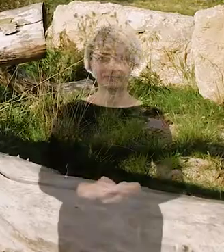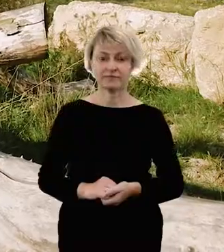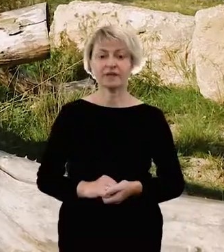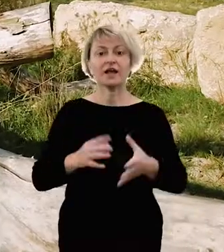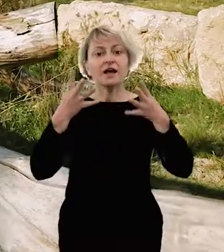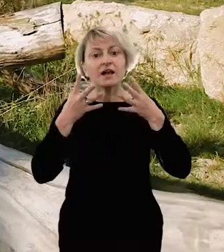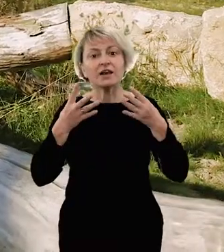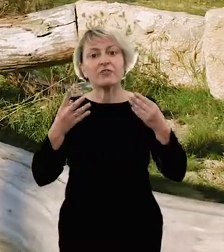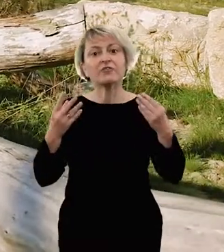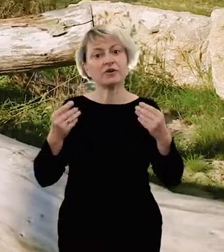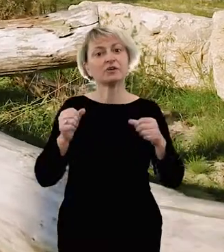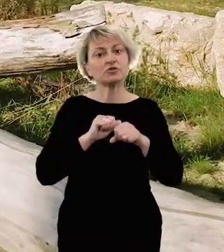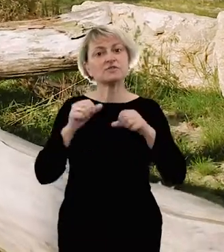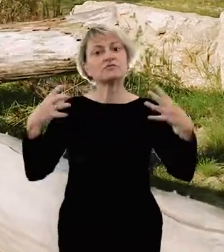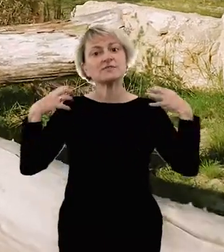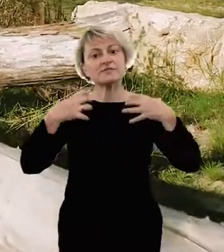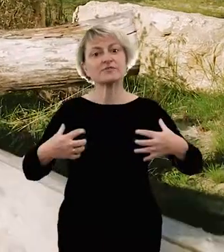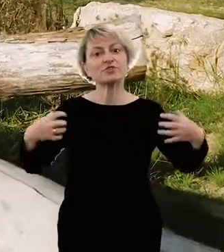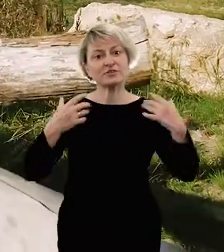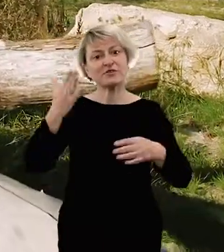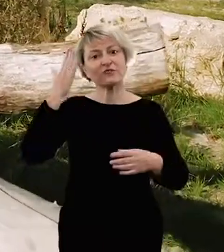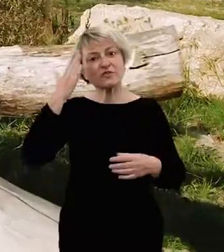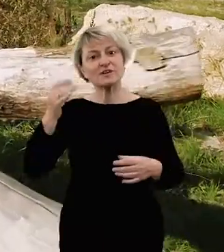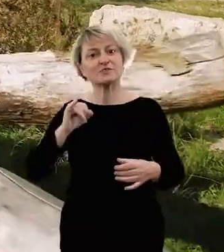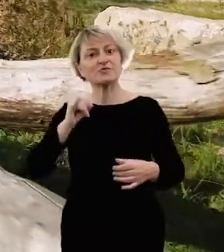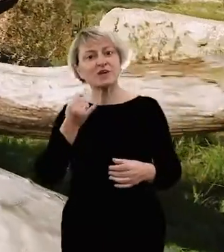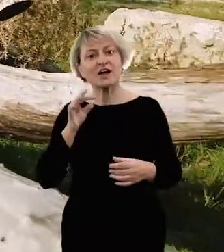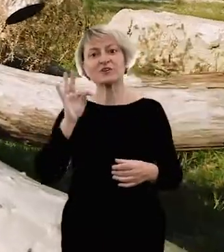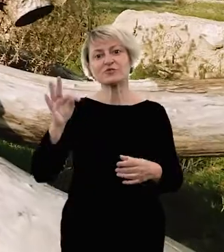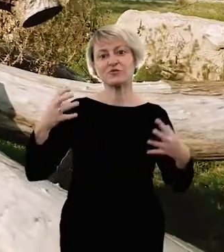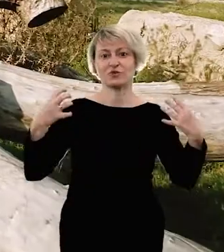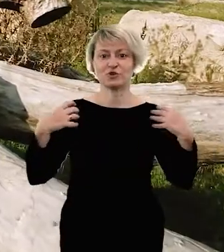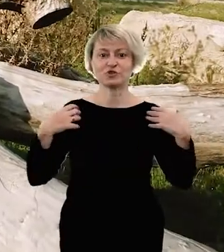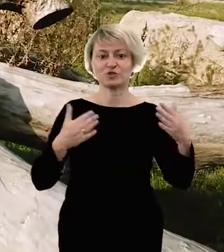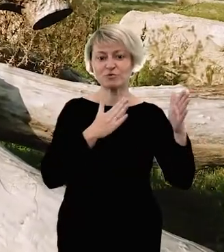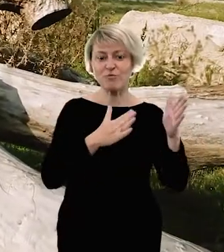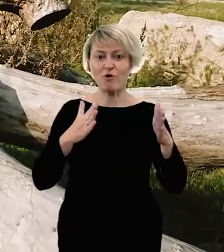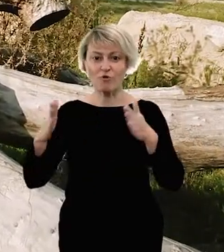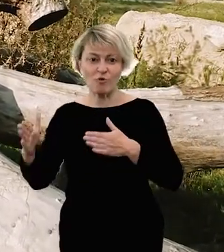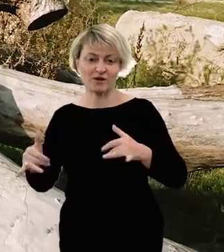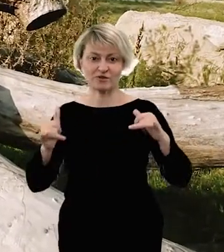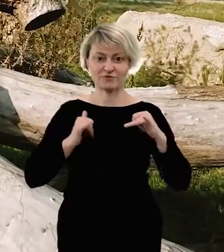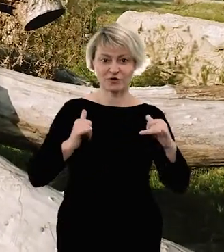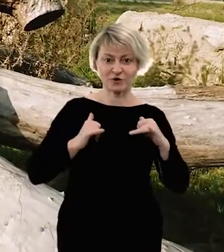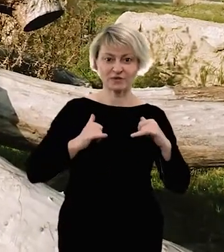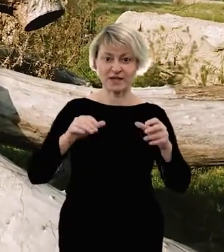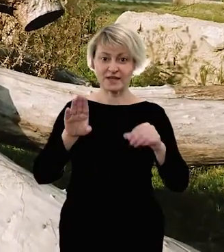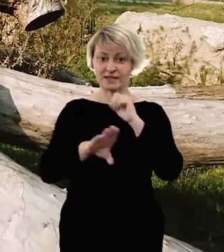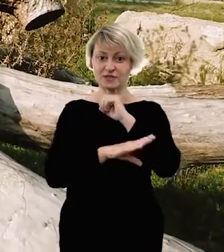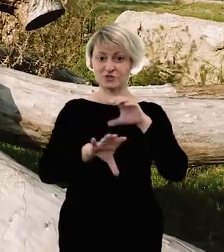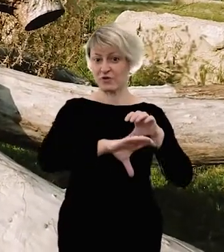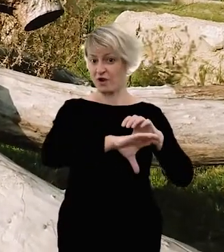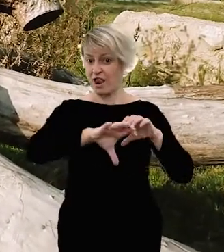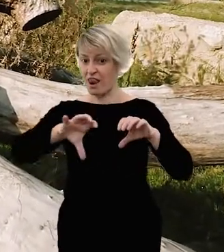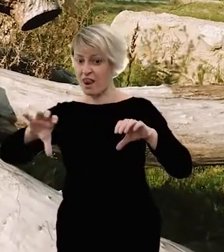Lwy to zwierzęta, które niewątpliwie wiedziały, jak ustawić się w życiu. Na takich konarach czy skałach potrafią